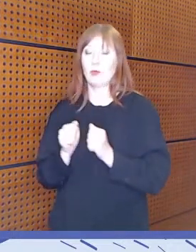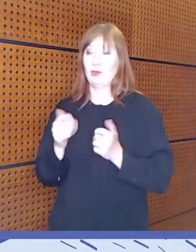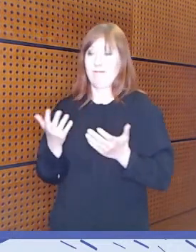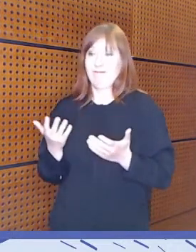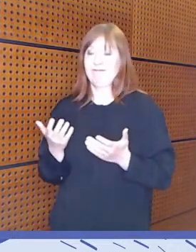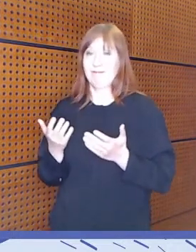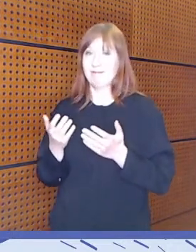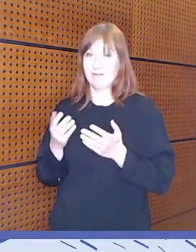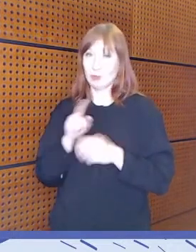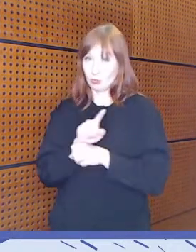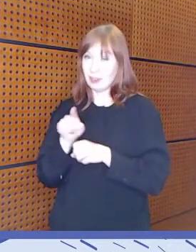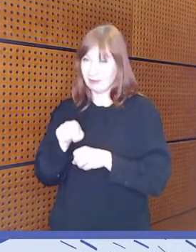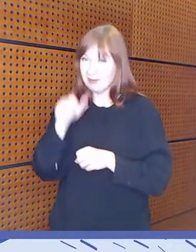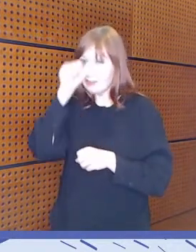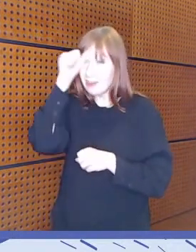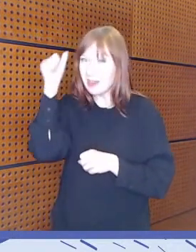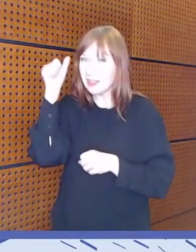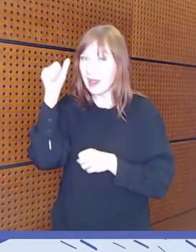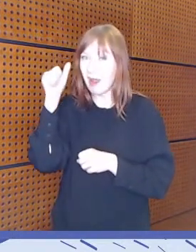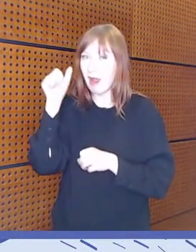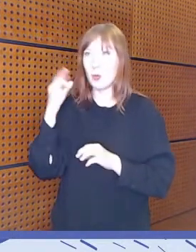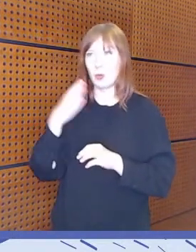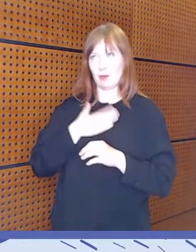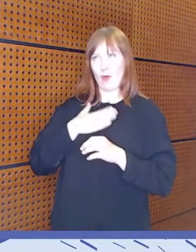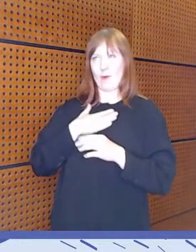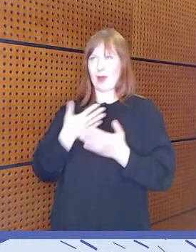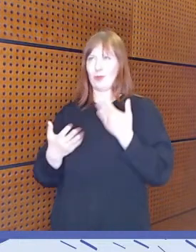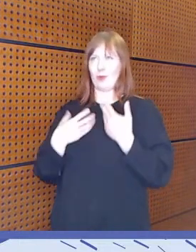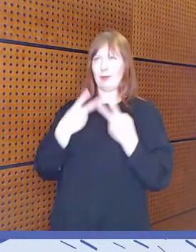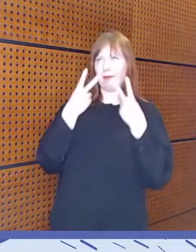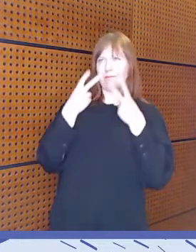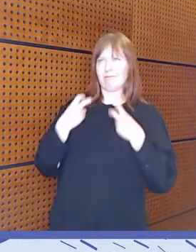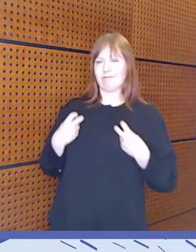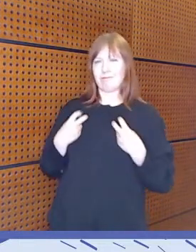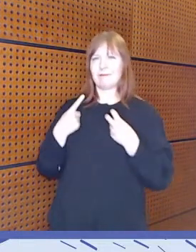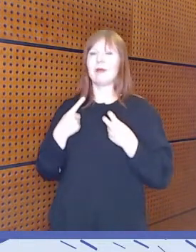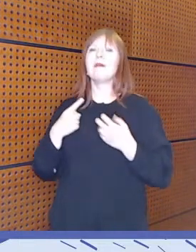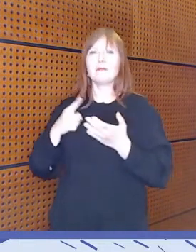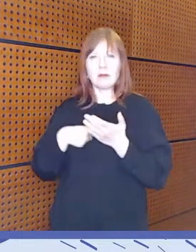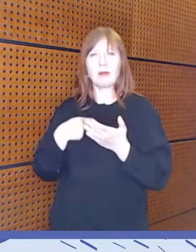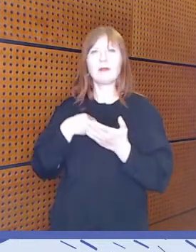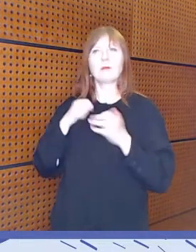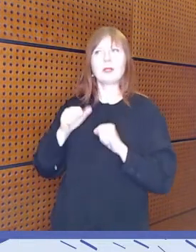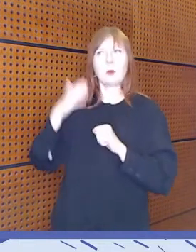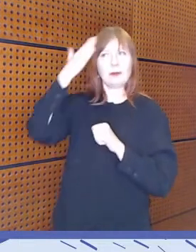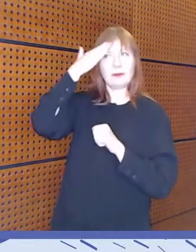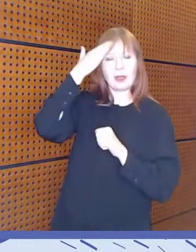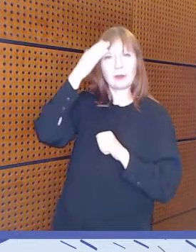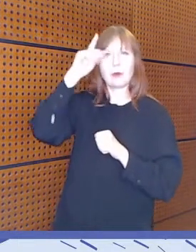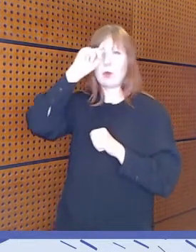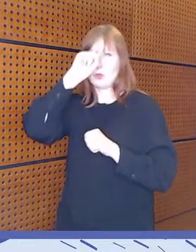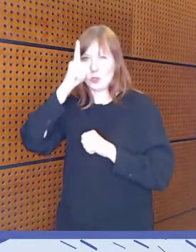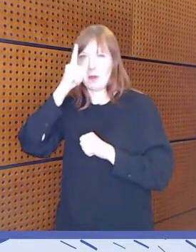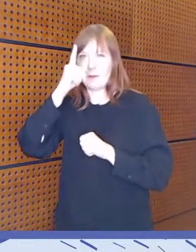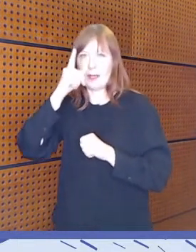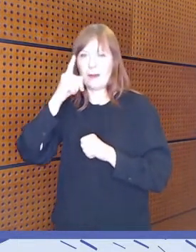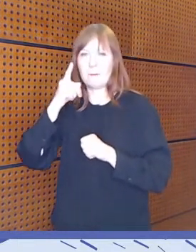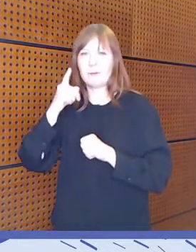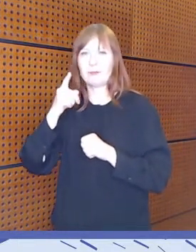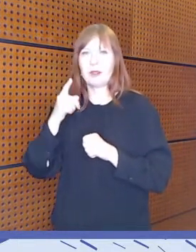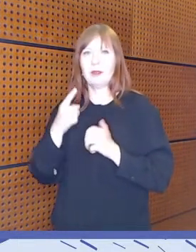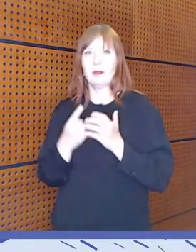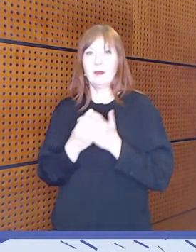hankalaa. Se omien toiminnan arviointi edellyttäisi tietoa ja osaamista. Ja tällainen puute